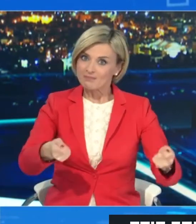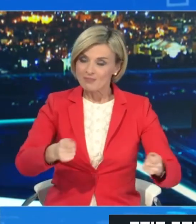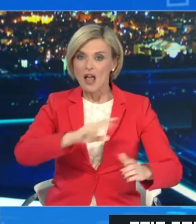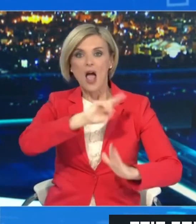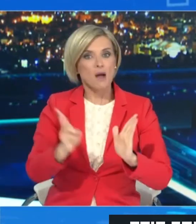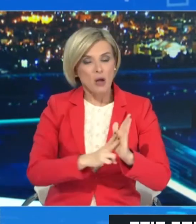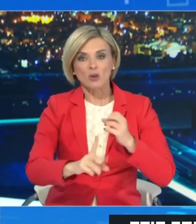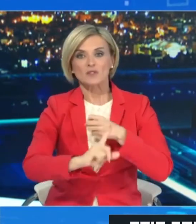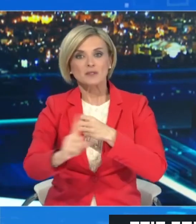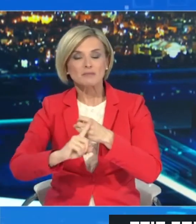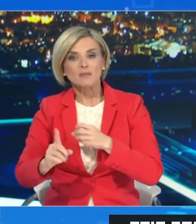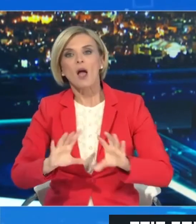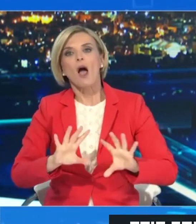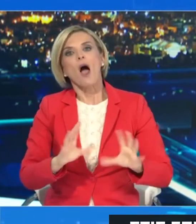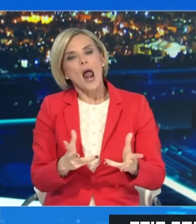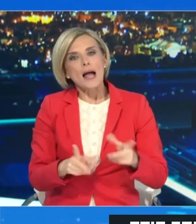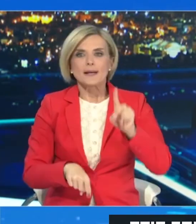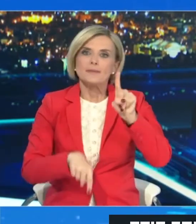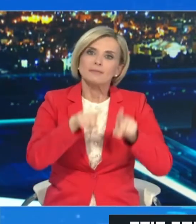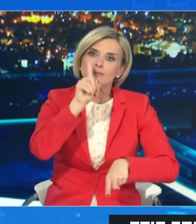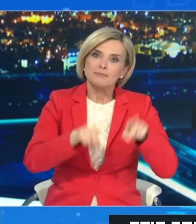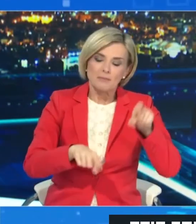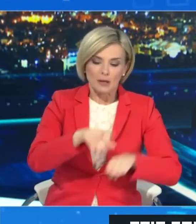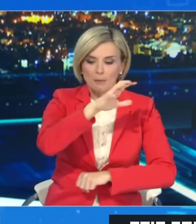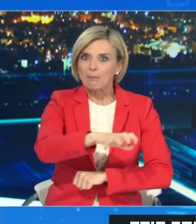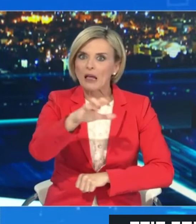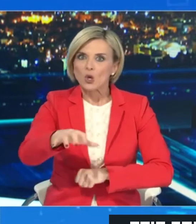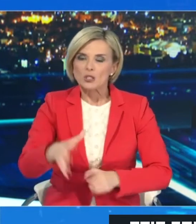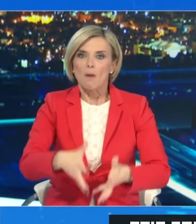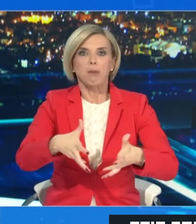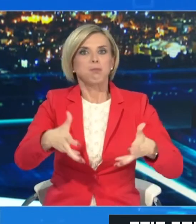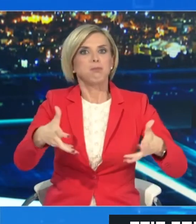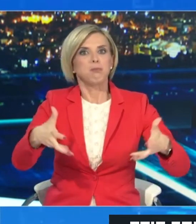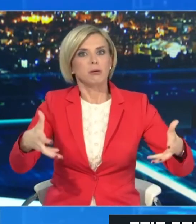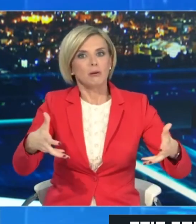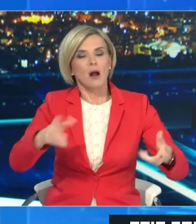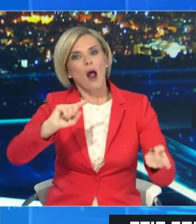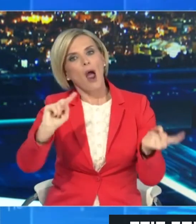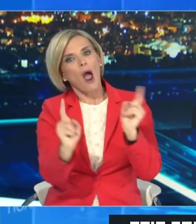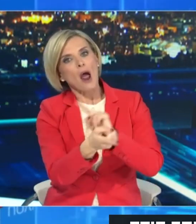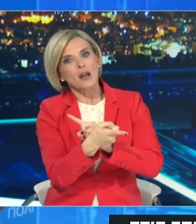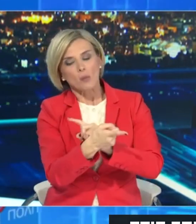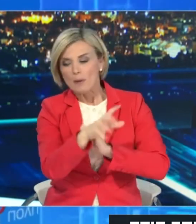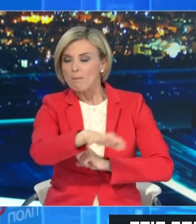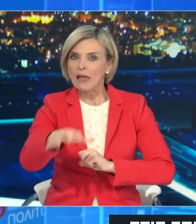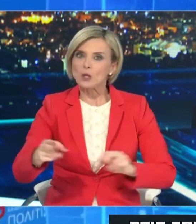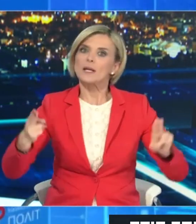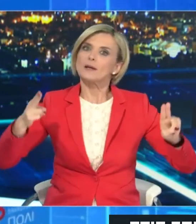υπάρχουν δείκτυες οι οποίοι πηγαίνουν καλύτερα, που δεν είναι αυτό, δεν μπορεί να μας κάνει, να εφησυχάζουμε.